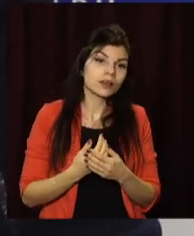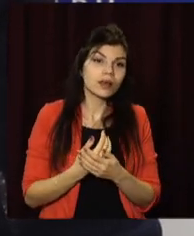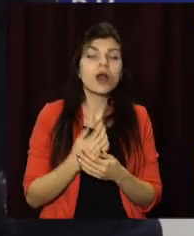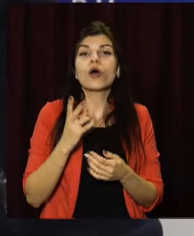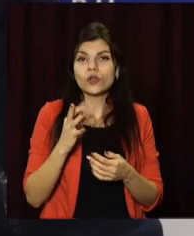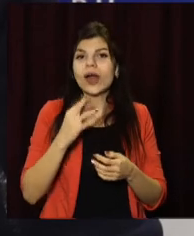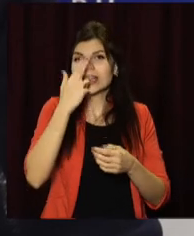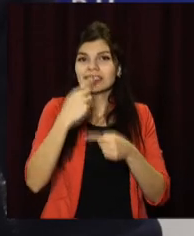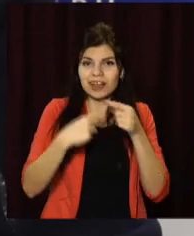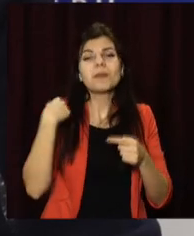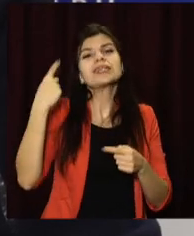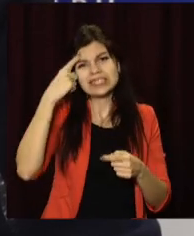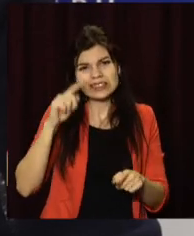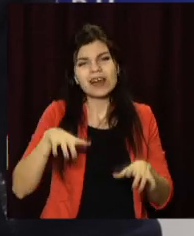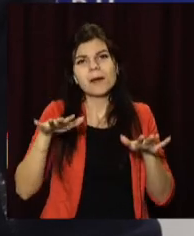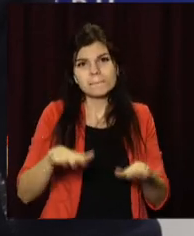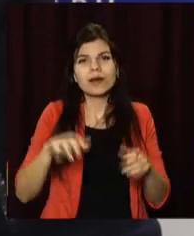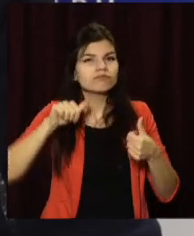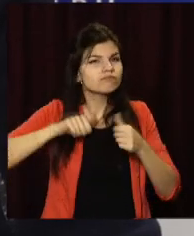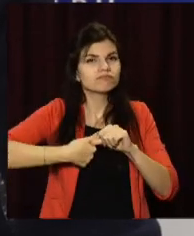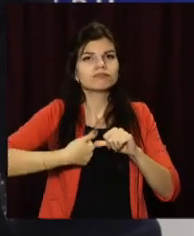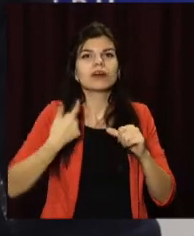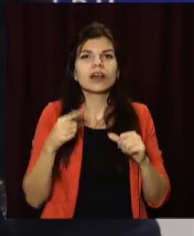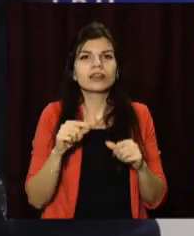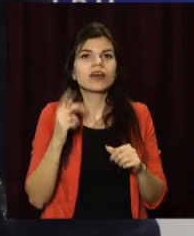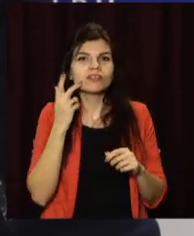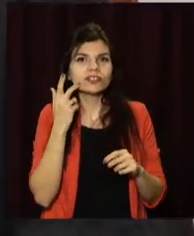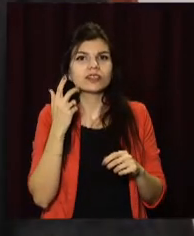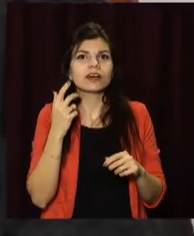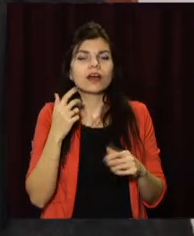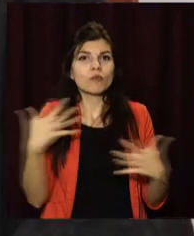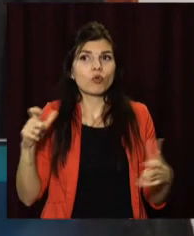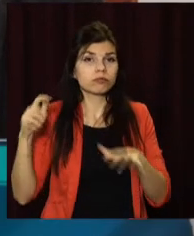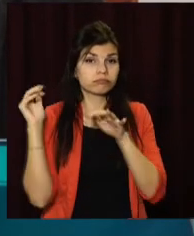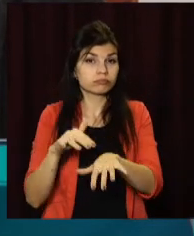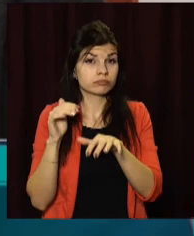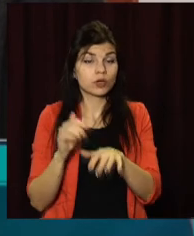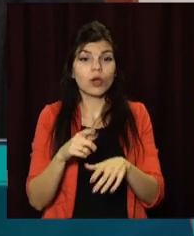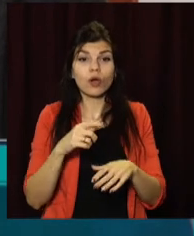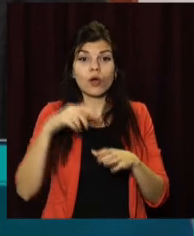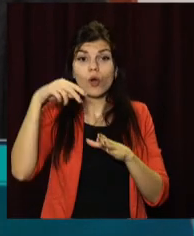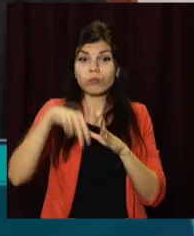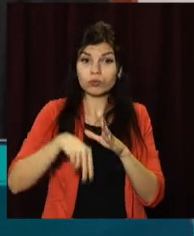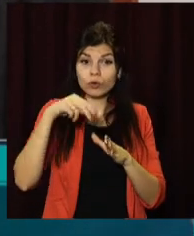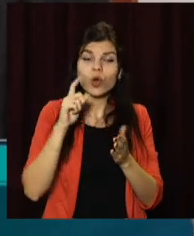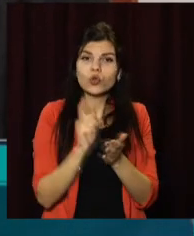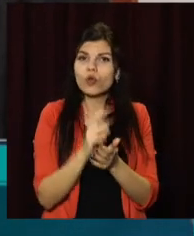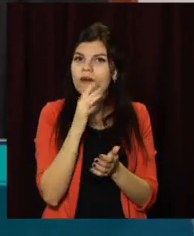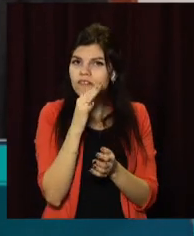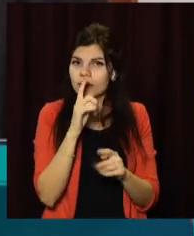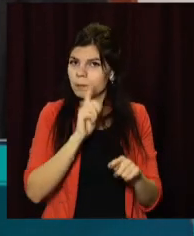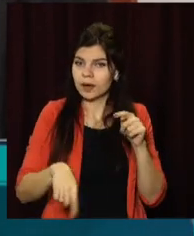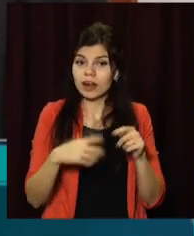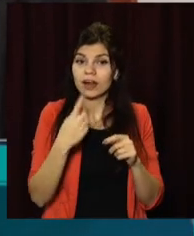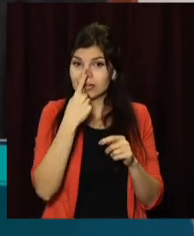знаємо ці місця, де за такі заходи приходять найбільш масово. Купання повинно бути короткотривалим. Після занурення